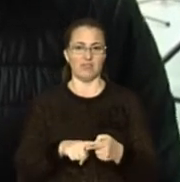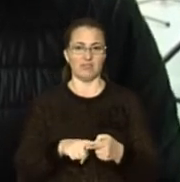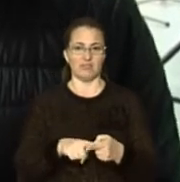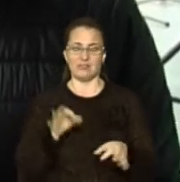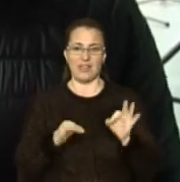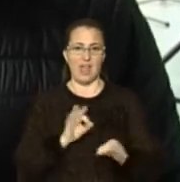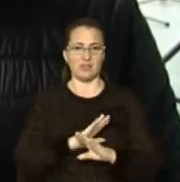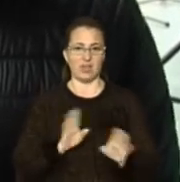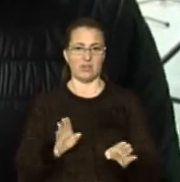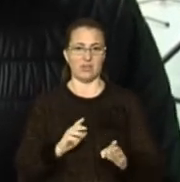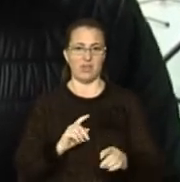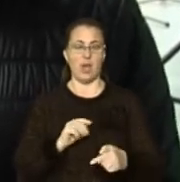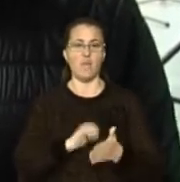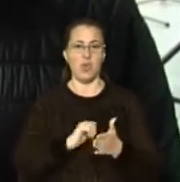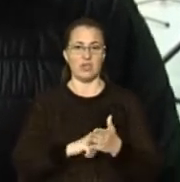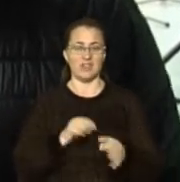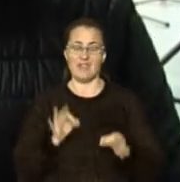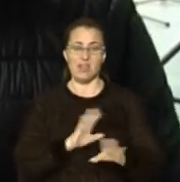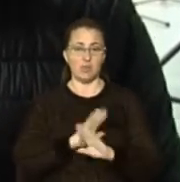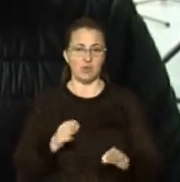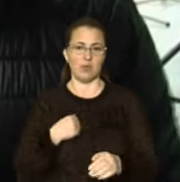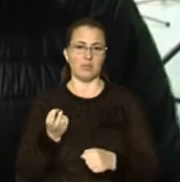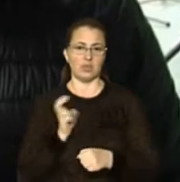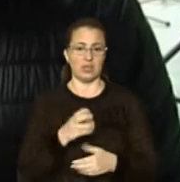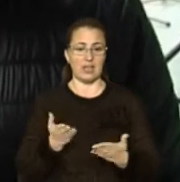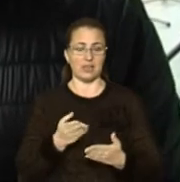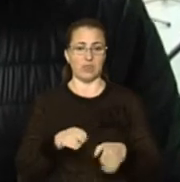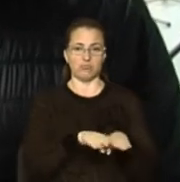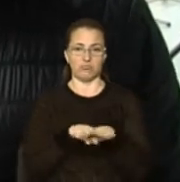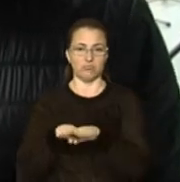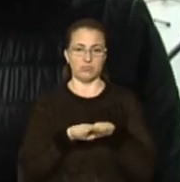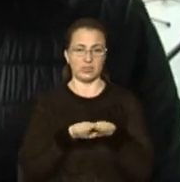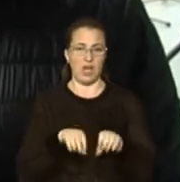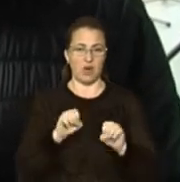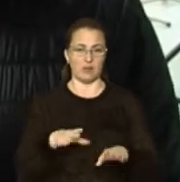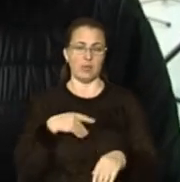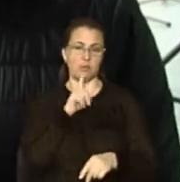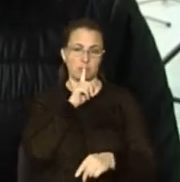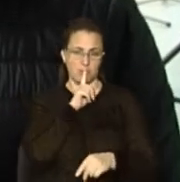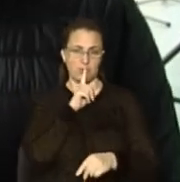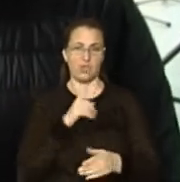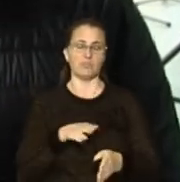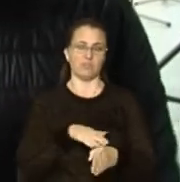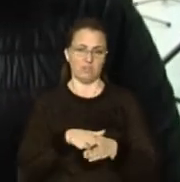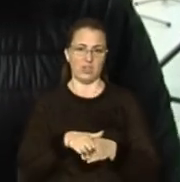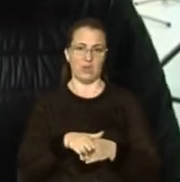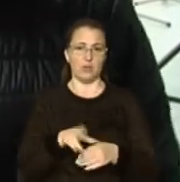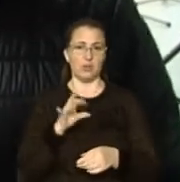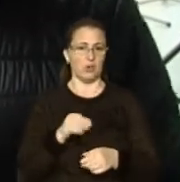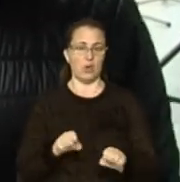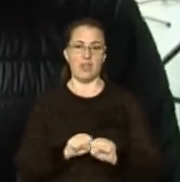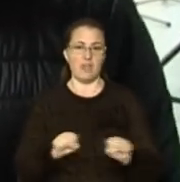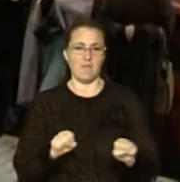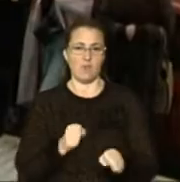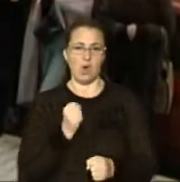несправедливість. Через несправедливість ми прийшли. Якщо б це рішення було для всіх, ми б змовчали і ми б дотримали його. Але не можна робити